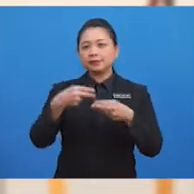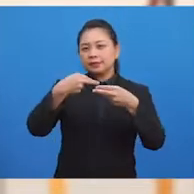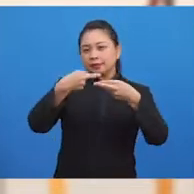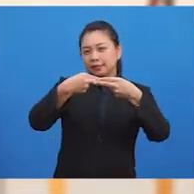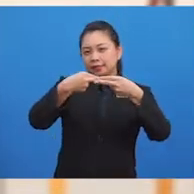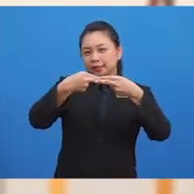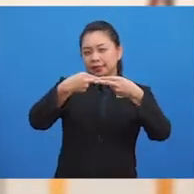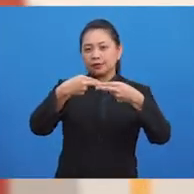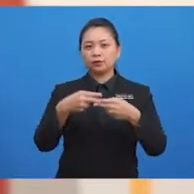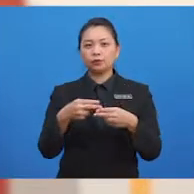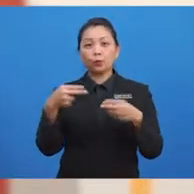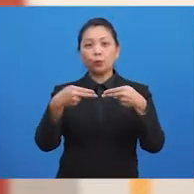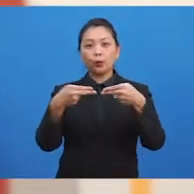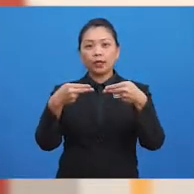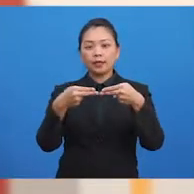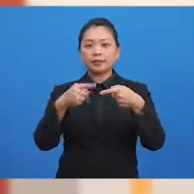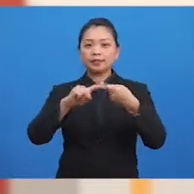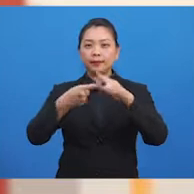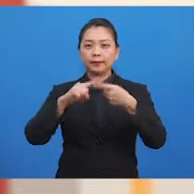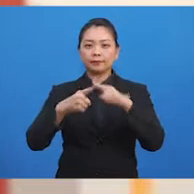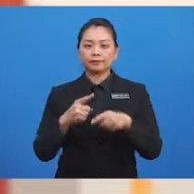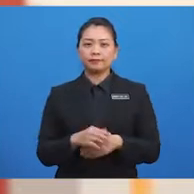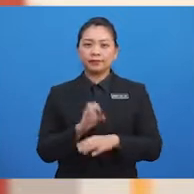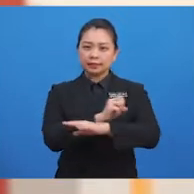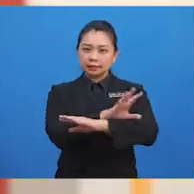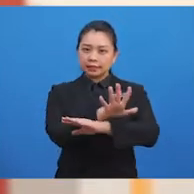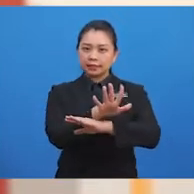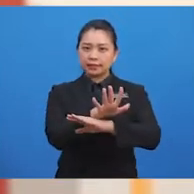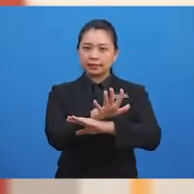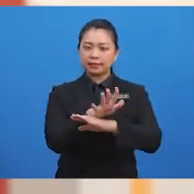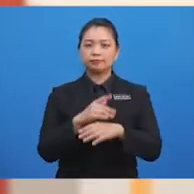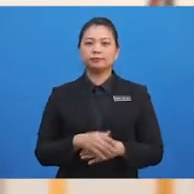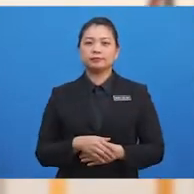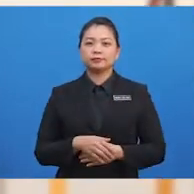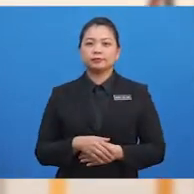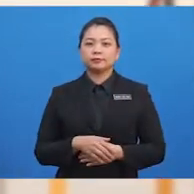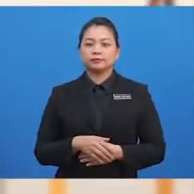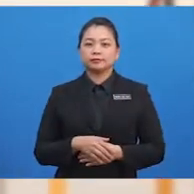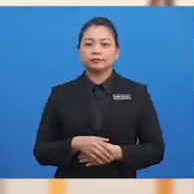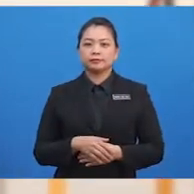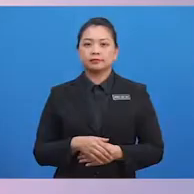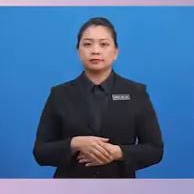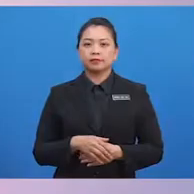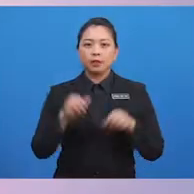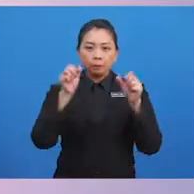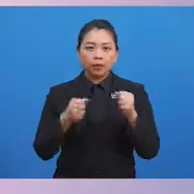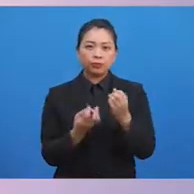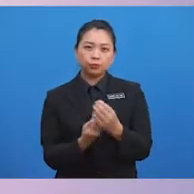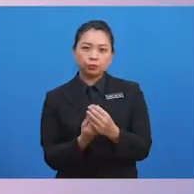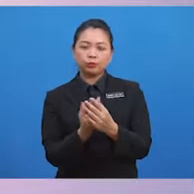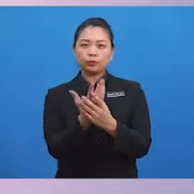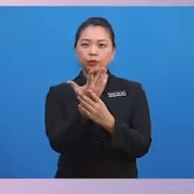persahabatan. Kesan seterusnya adalah, Boleh mewujudkan